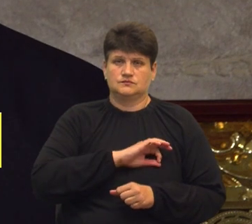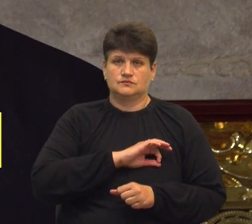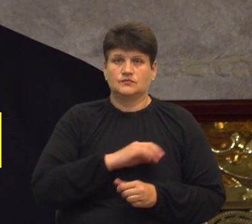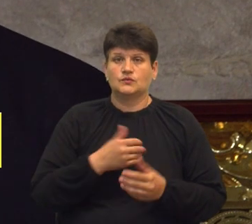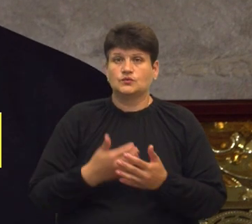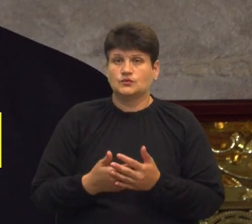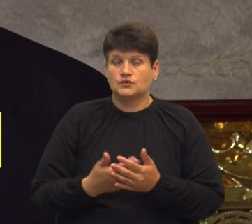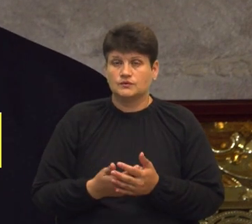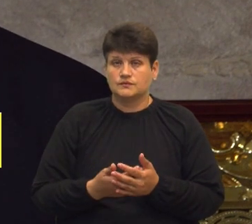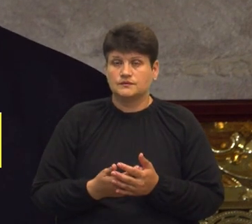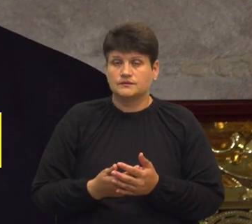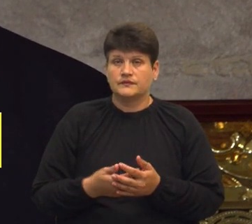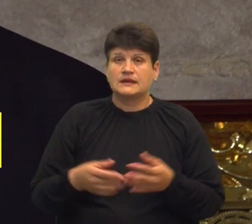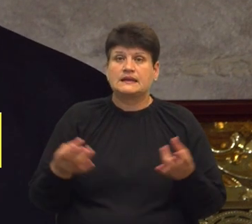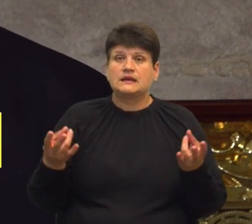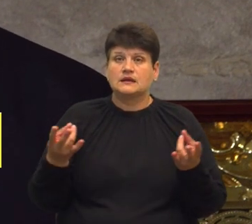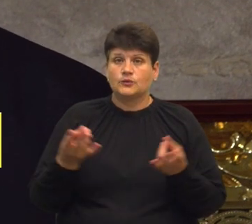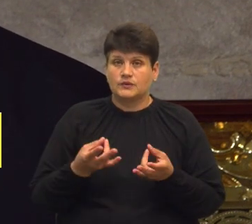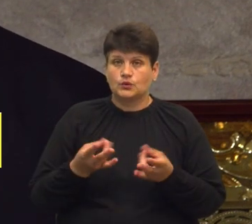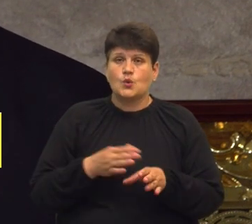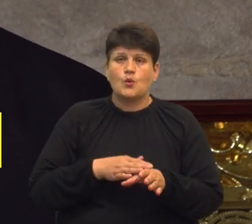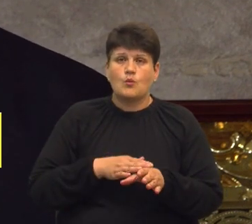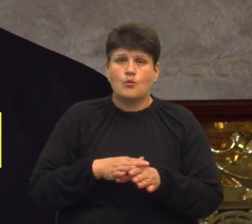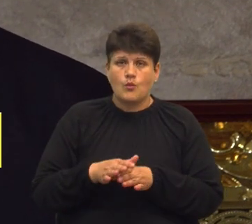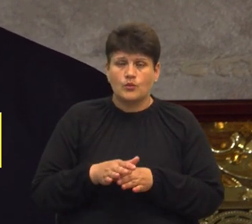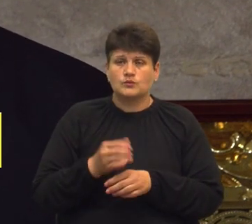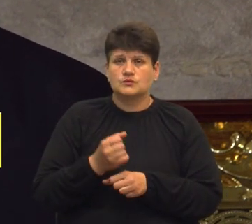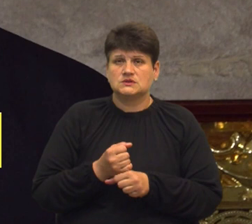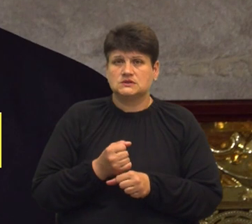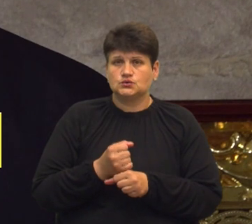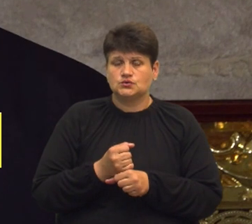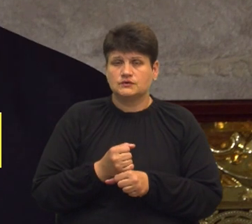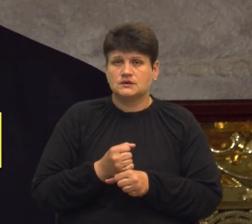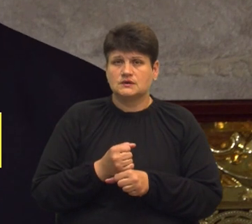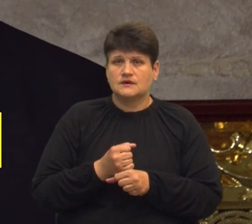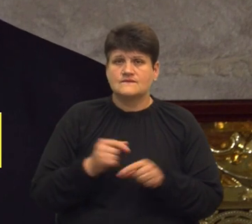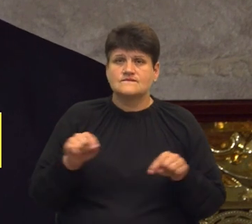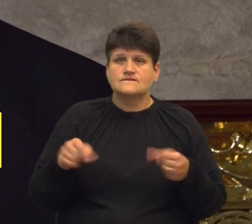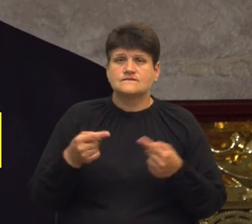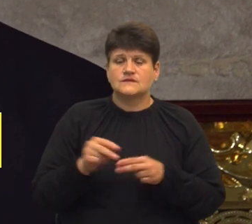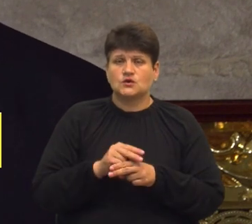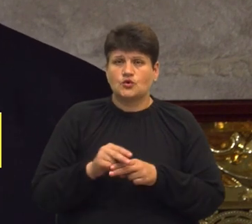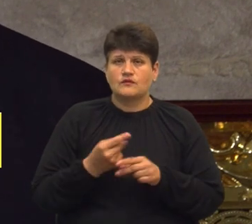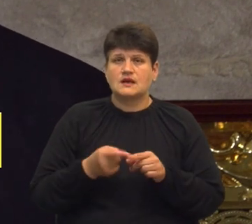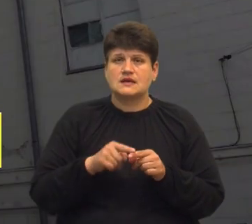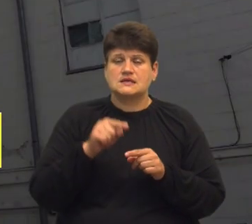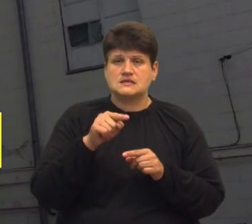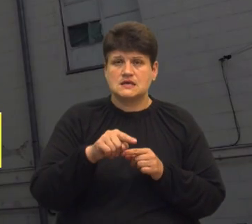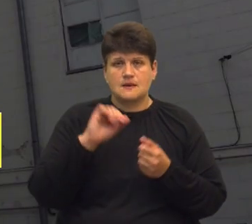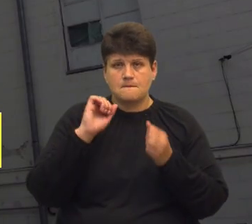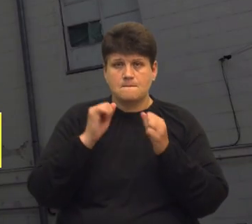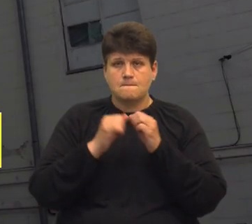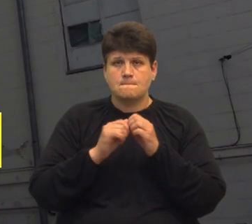необхідно повністю здійснювати відновлення цієї пам'ятки архітектури.